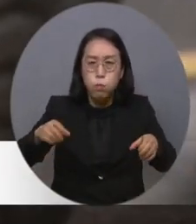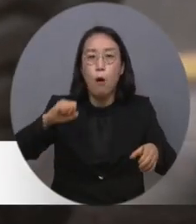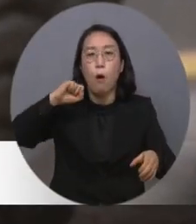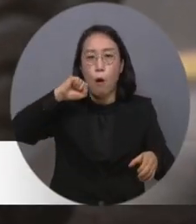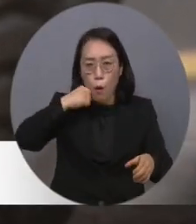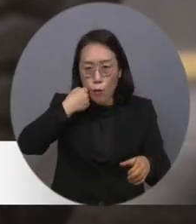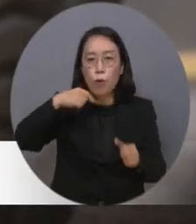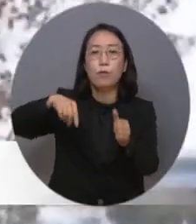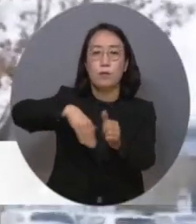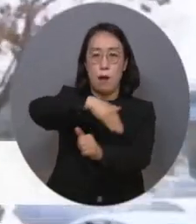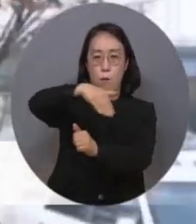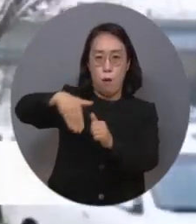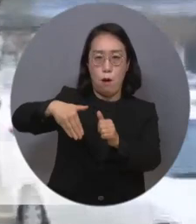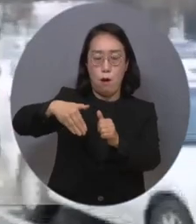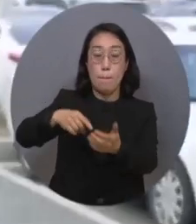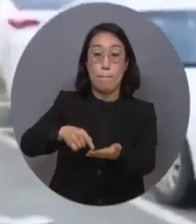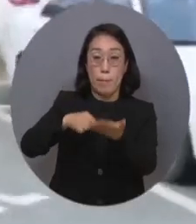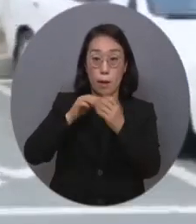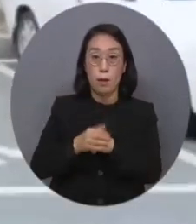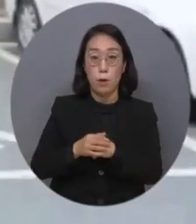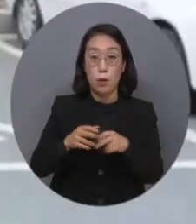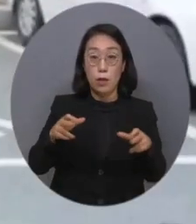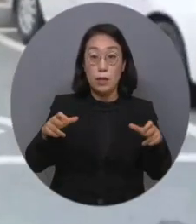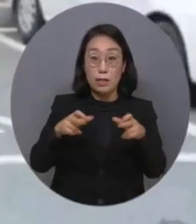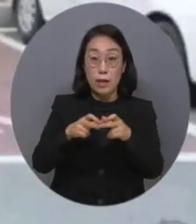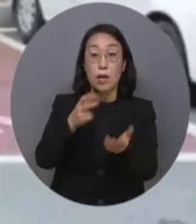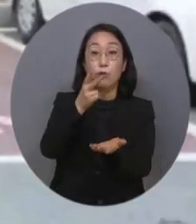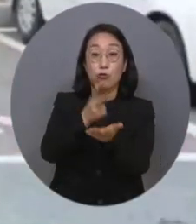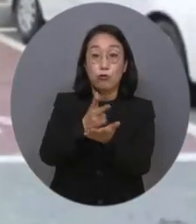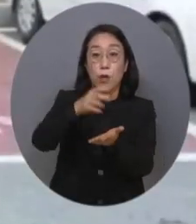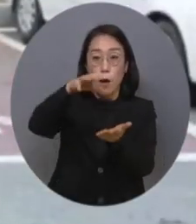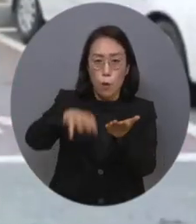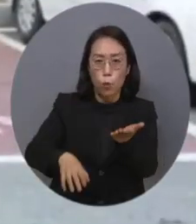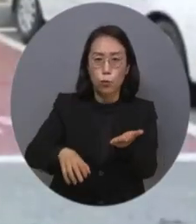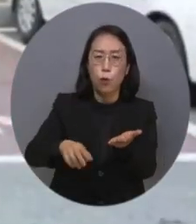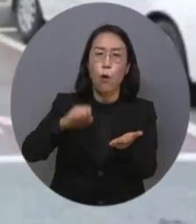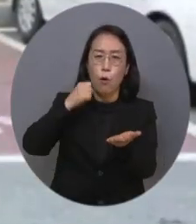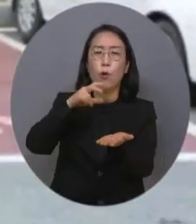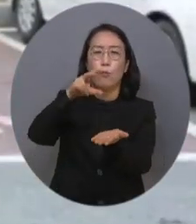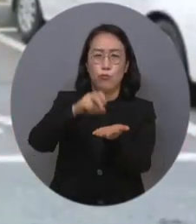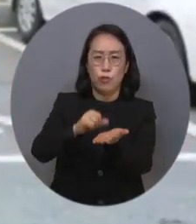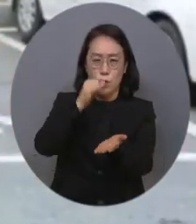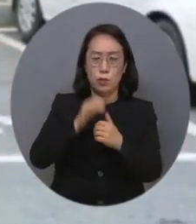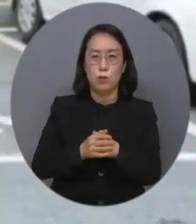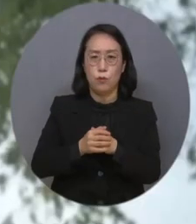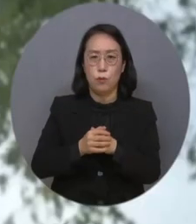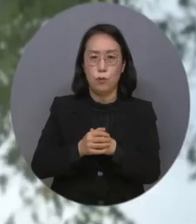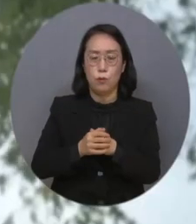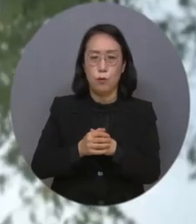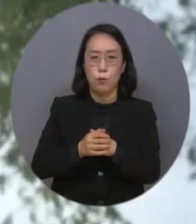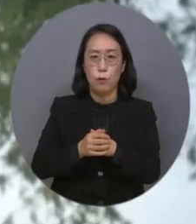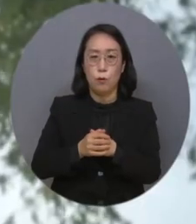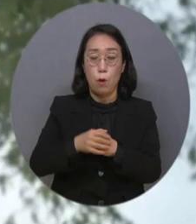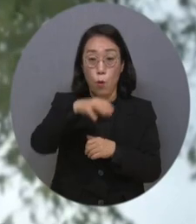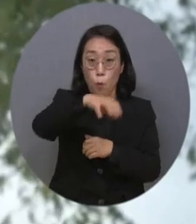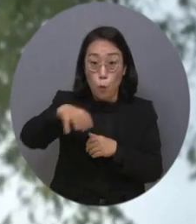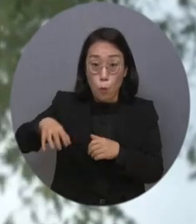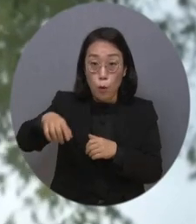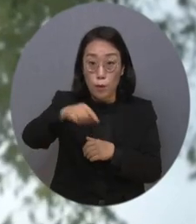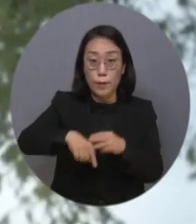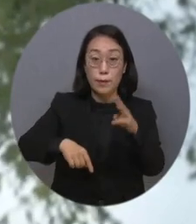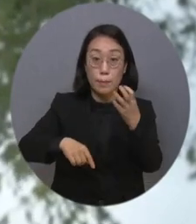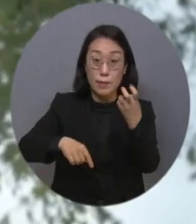확인됐습니다. 장애인 전용 주차구역에서도 문제는 반복됐습니다. 조사 대상 93개 중 31